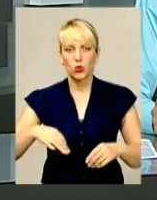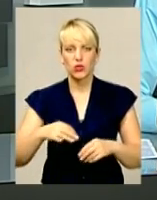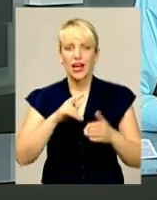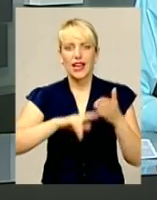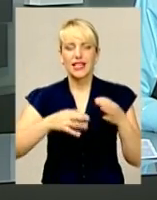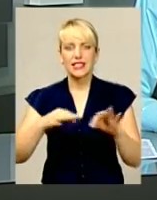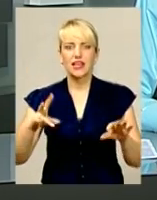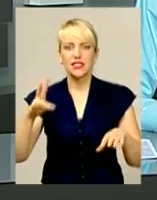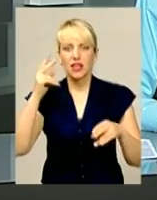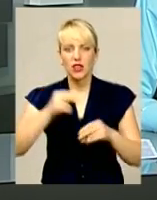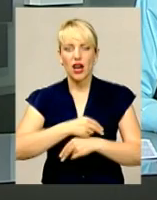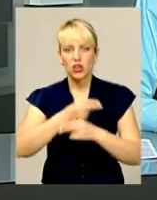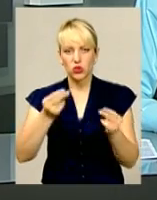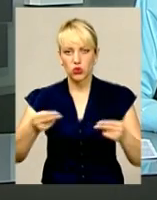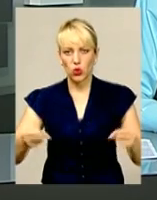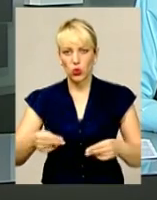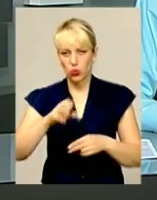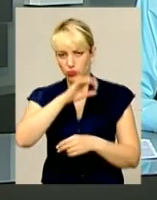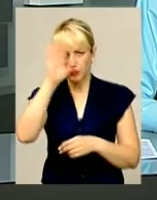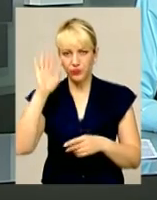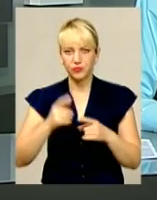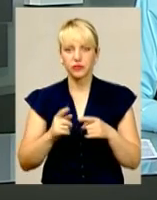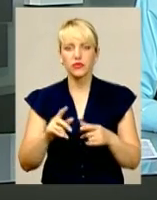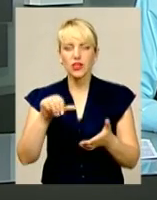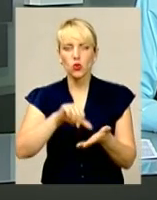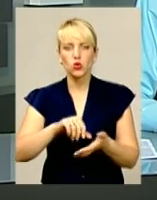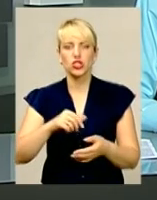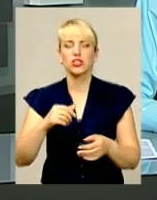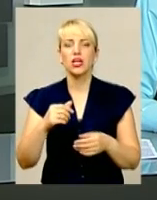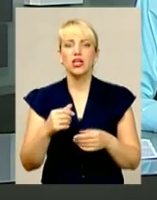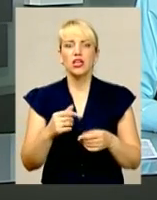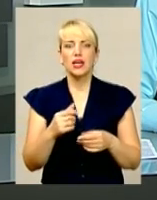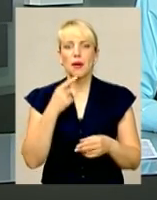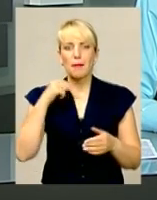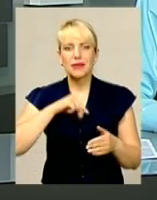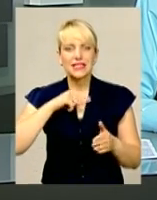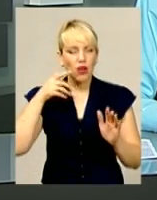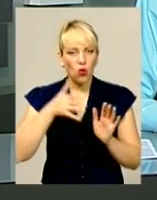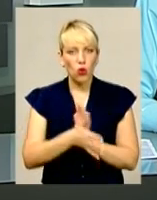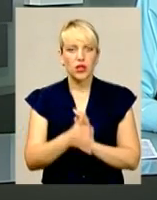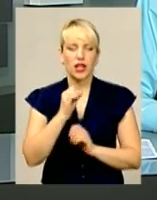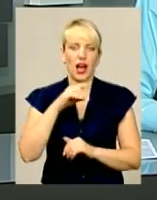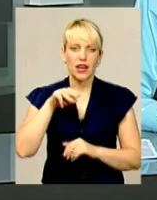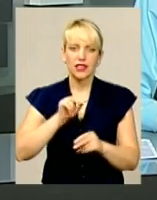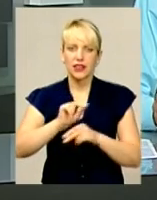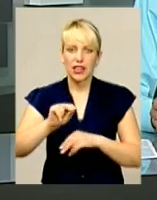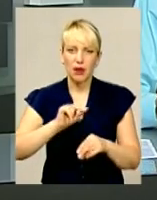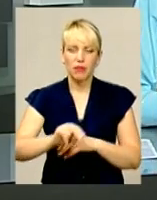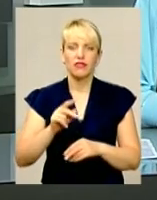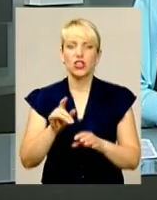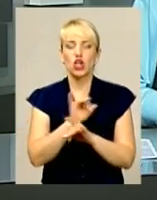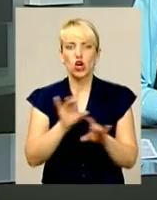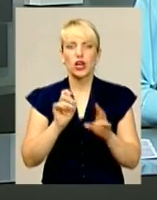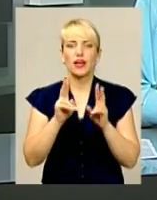Організатори планують провести сім зустрічей за участі психологів, арт-терапевтів та сімейних консультантів. Вони розкажуть, як